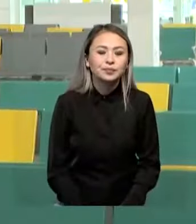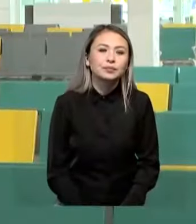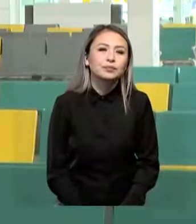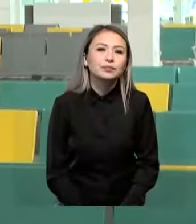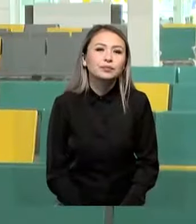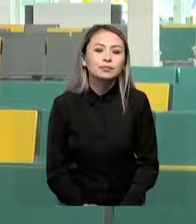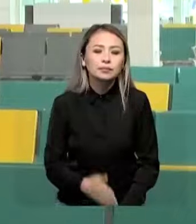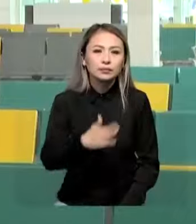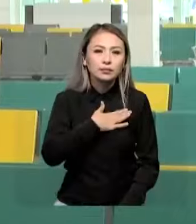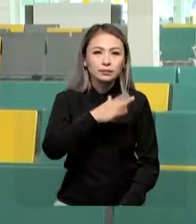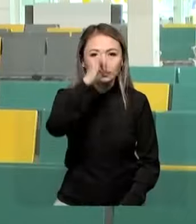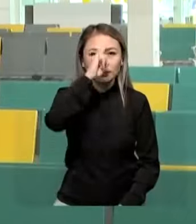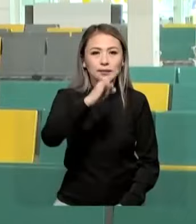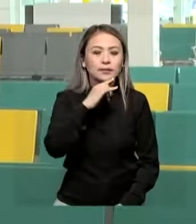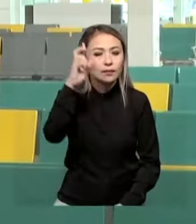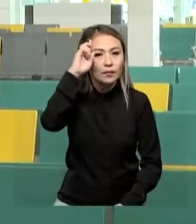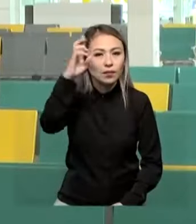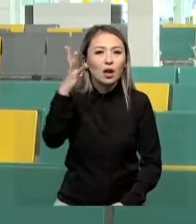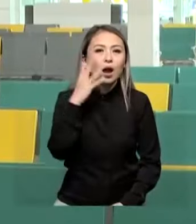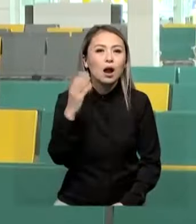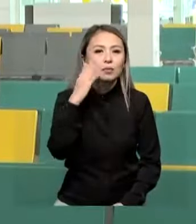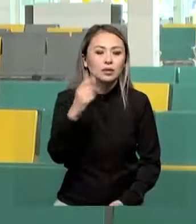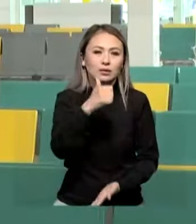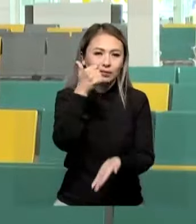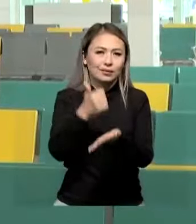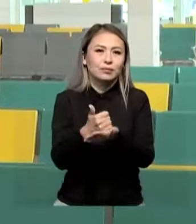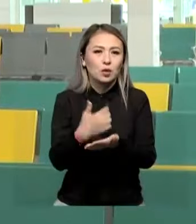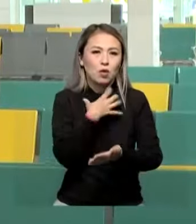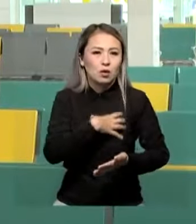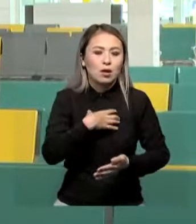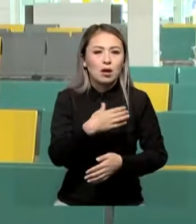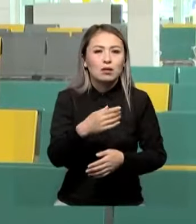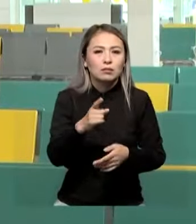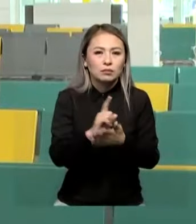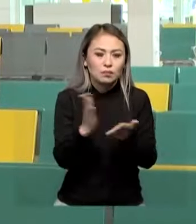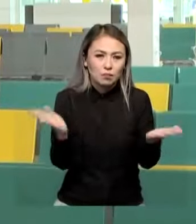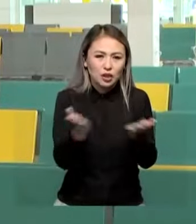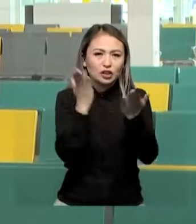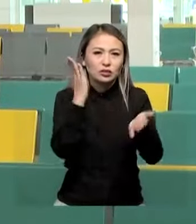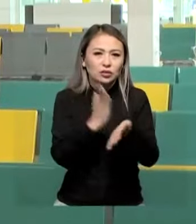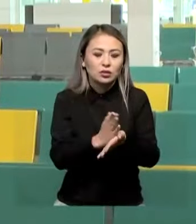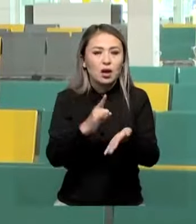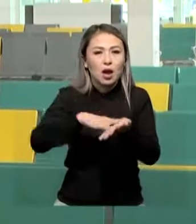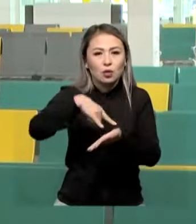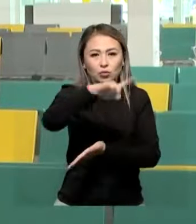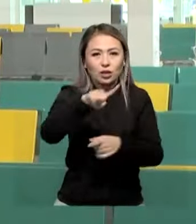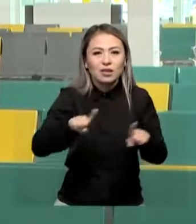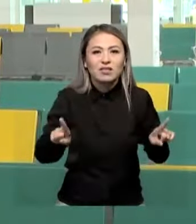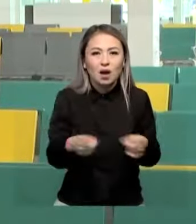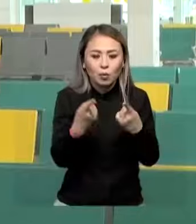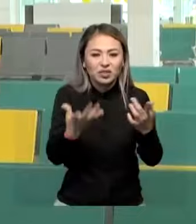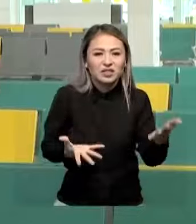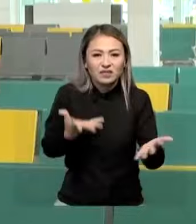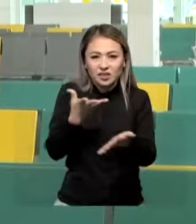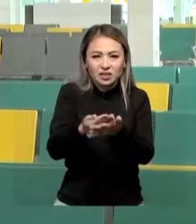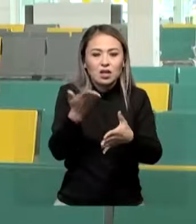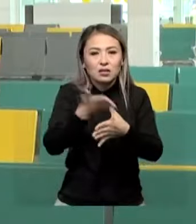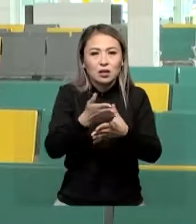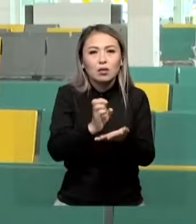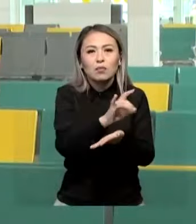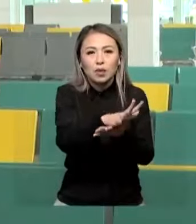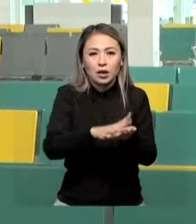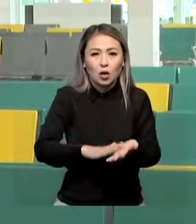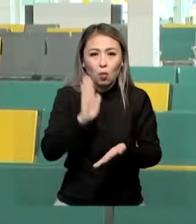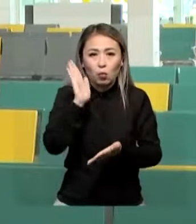Біз Қазақстан өкіметінің Алматына қабіретінде дамыту ниетін толықтай қолдаймыз. Сондықтан өз жайдың дамуына инвестиция салуды жалғастыра